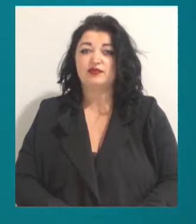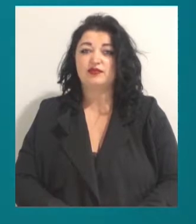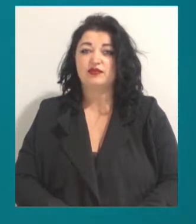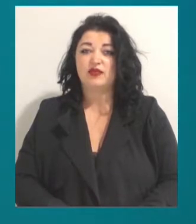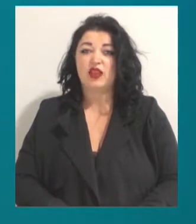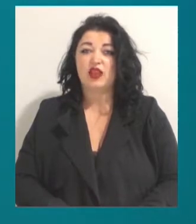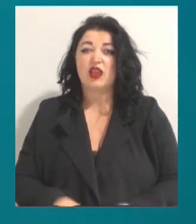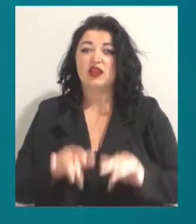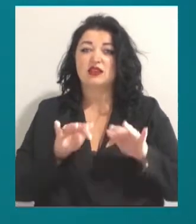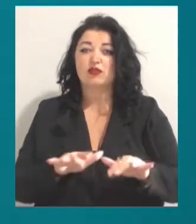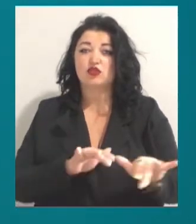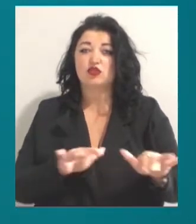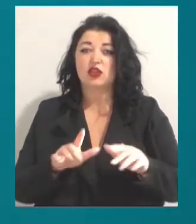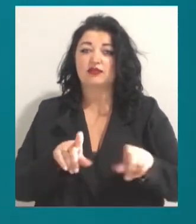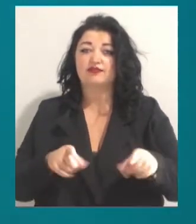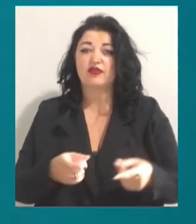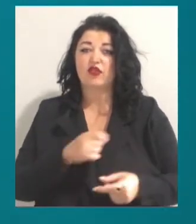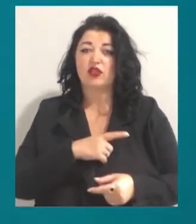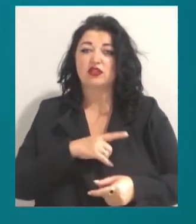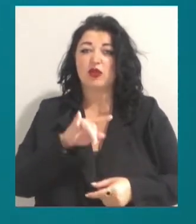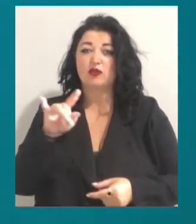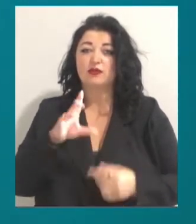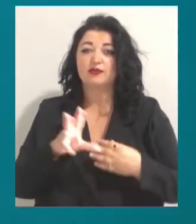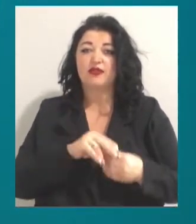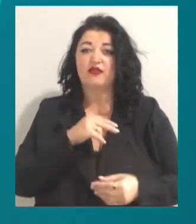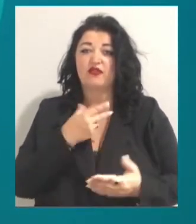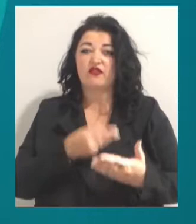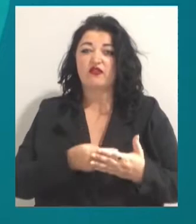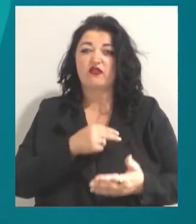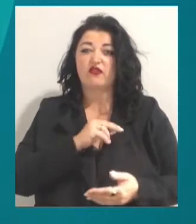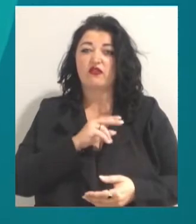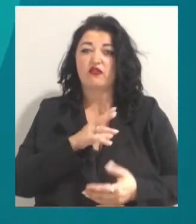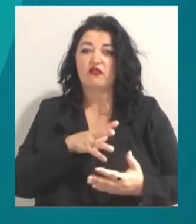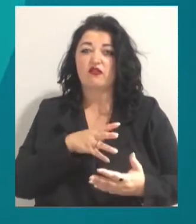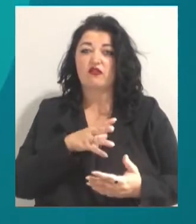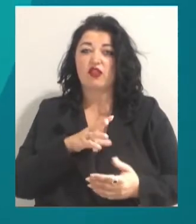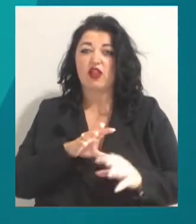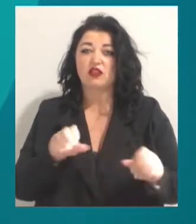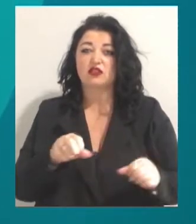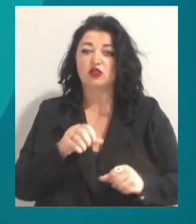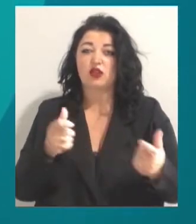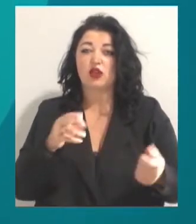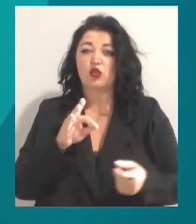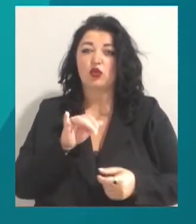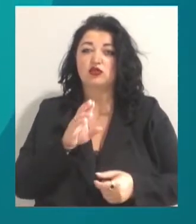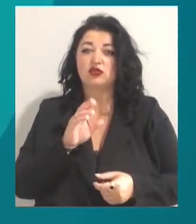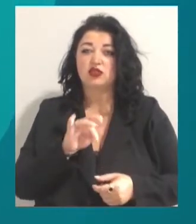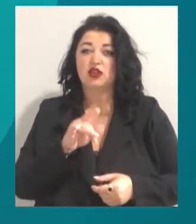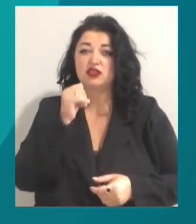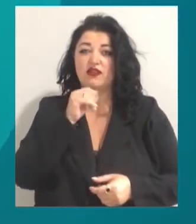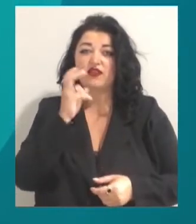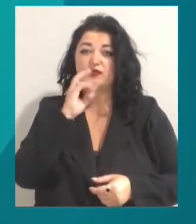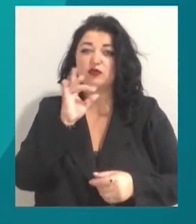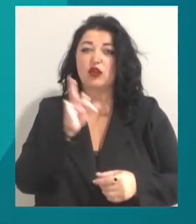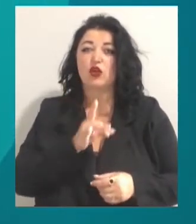Запобіжний захід затриманому в одеському аеропорту співвласнику згорілого готелю «Токіо Стар» Сергію Дурачу обиратимуть завтра у Київському